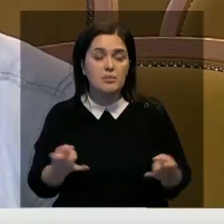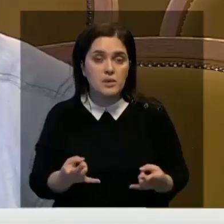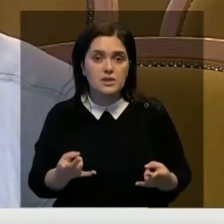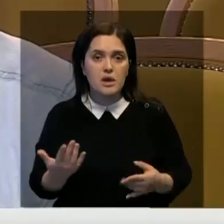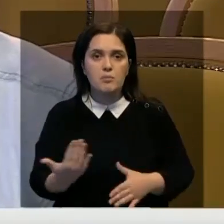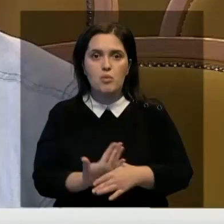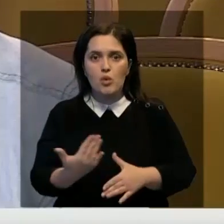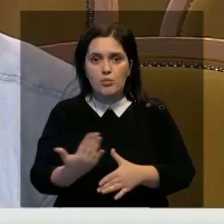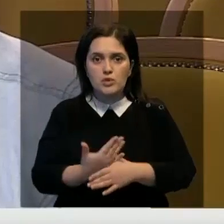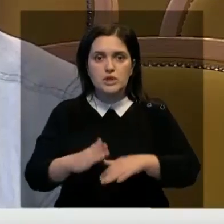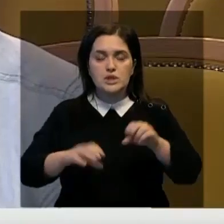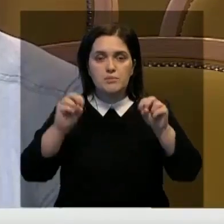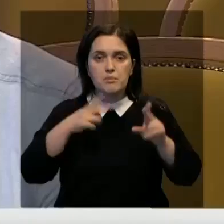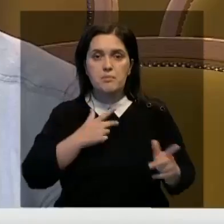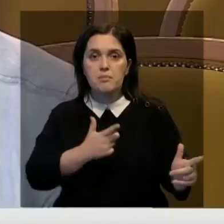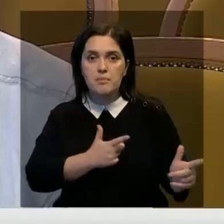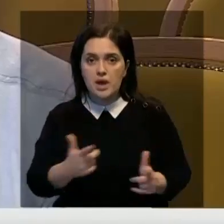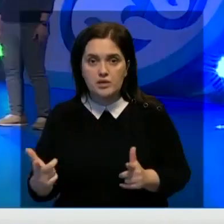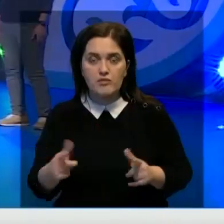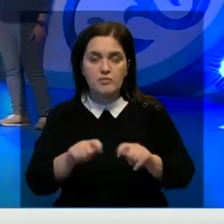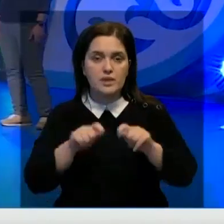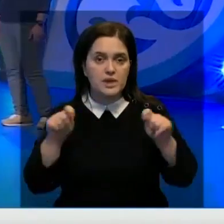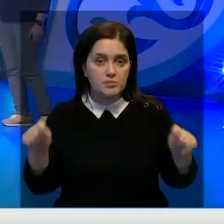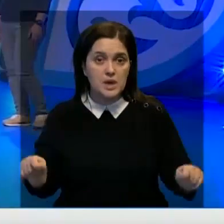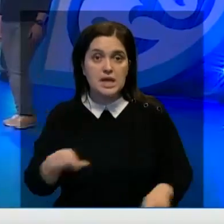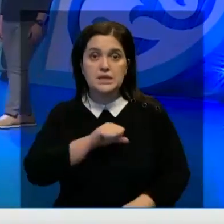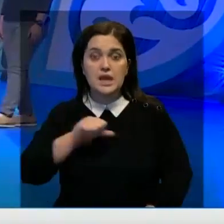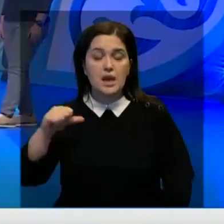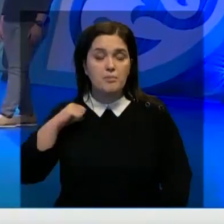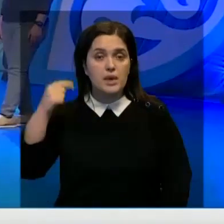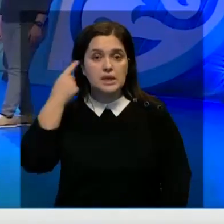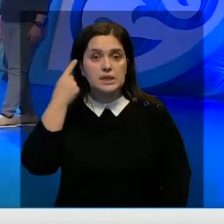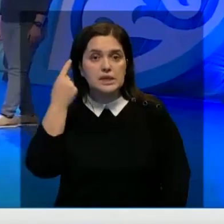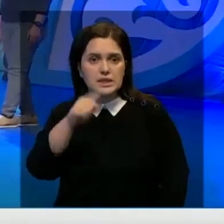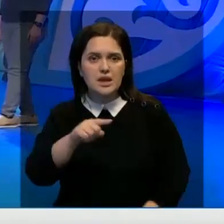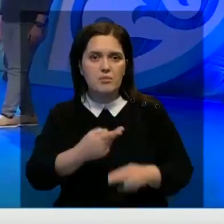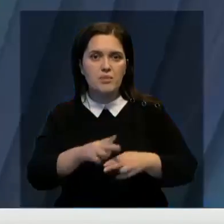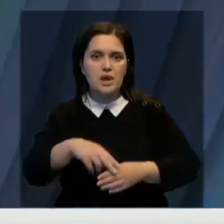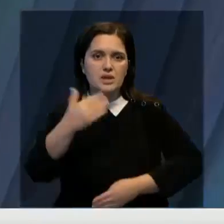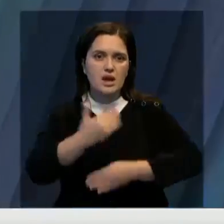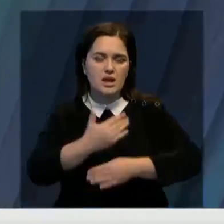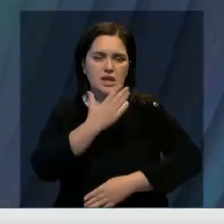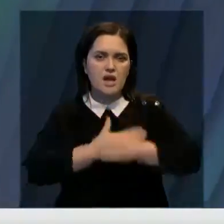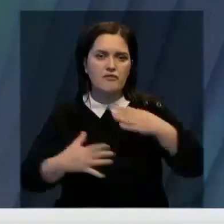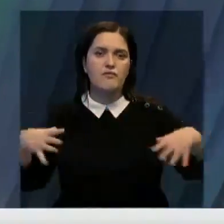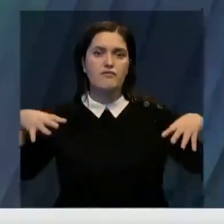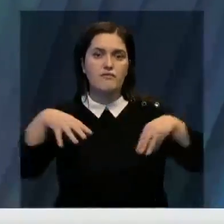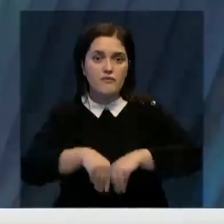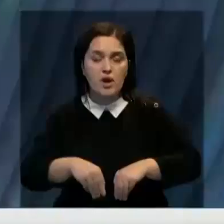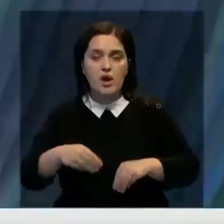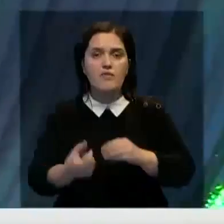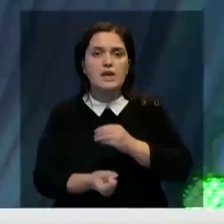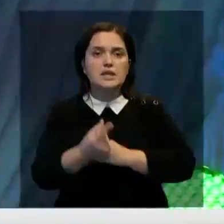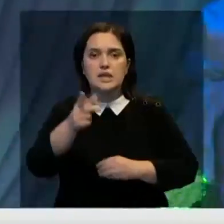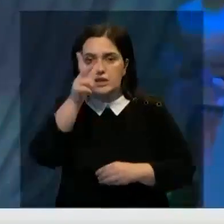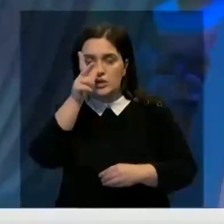С помощью специалистов мы подготовились к премьере. Сама идея создания инклюзивного театра, по словам его руководителя, возникла три